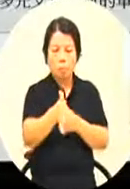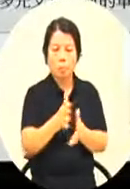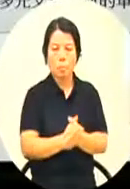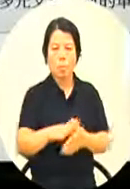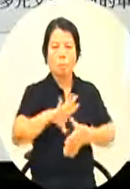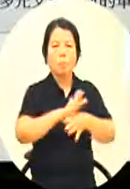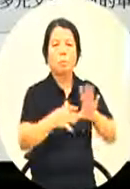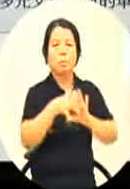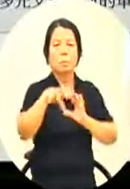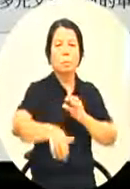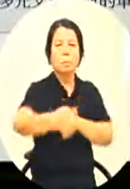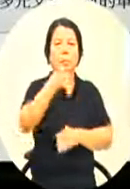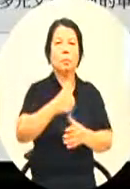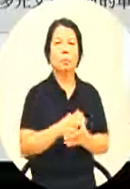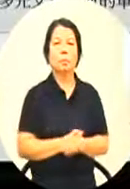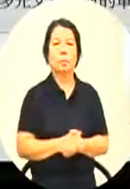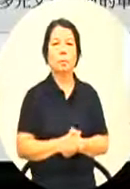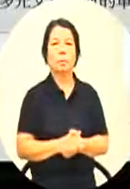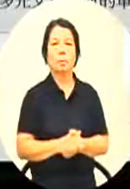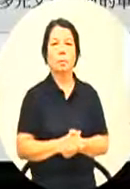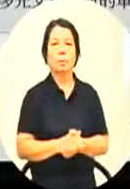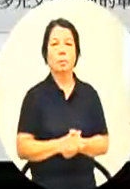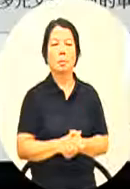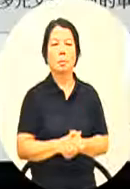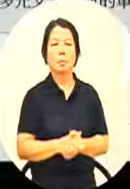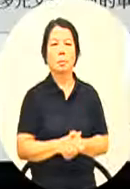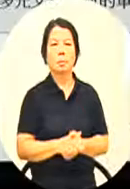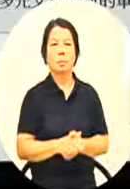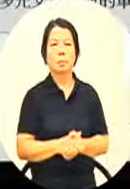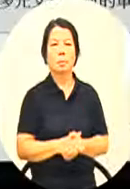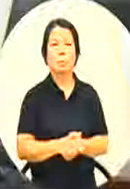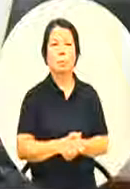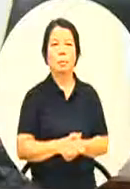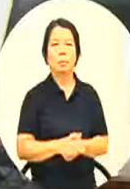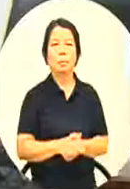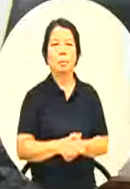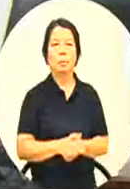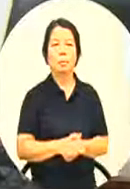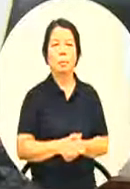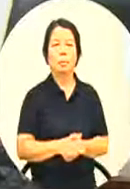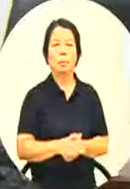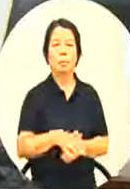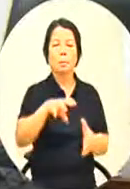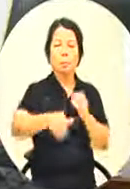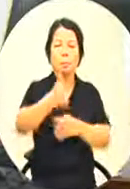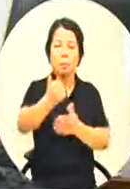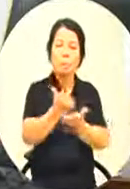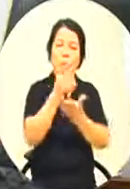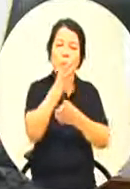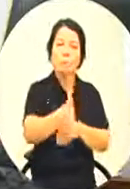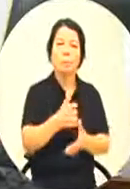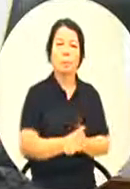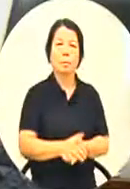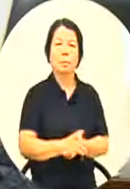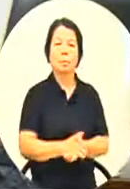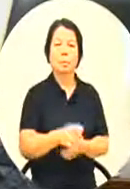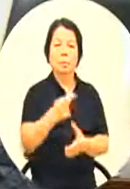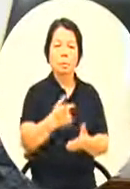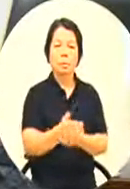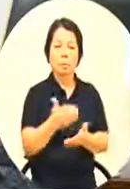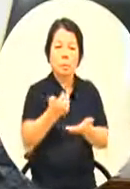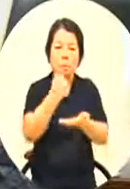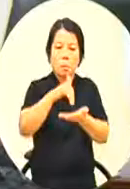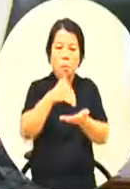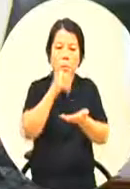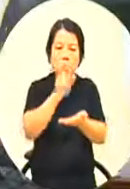长局长请问一下哦您在编列这